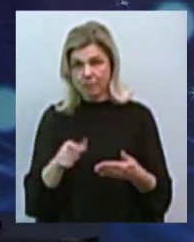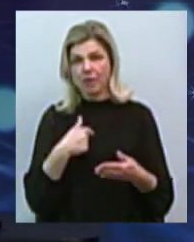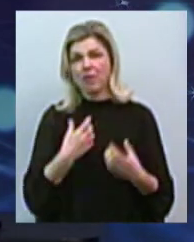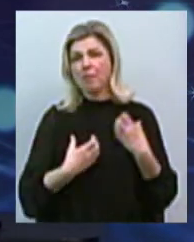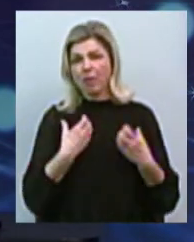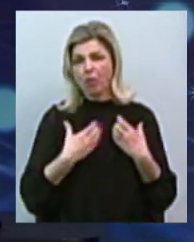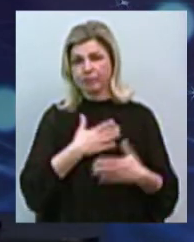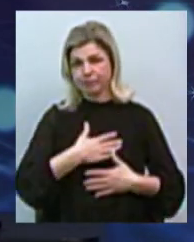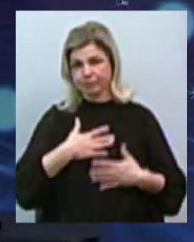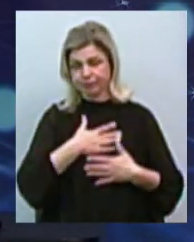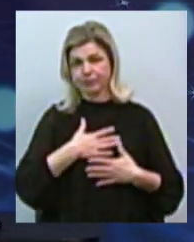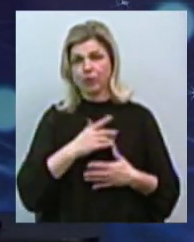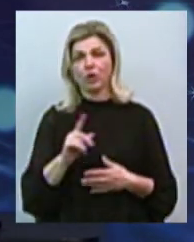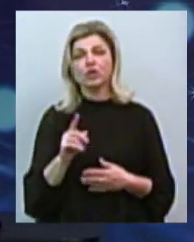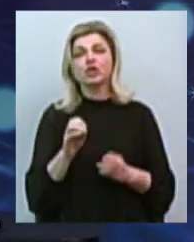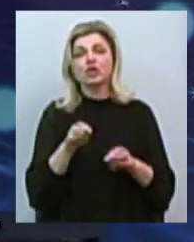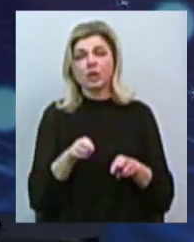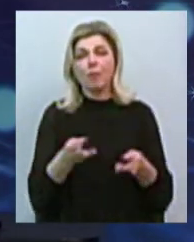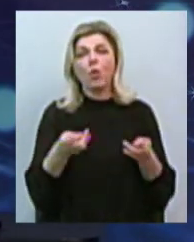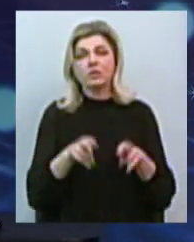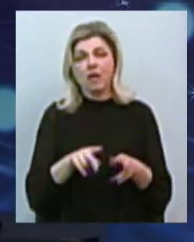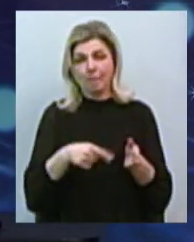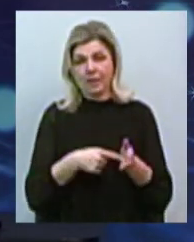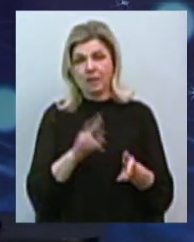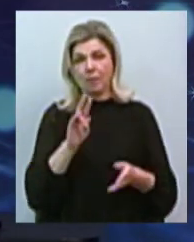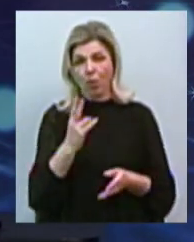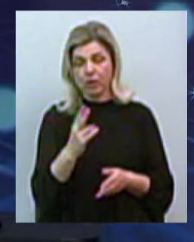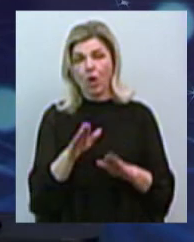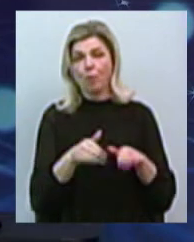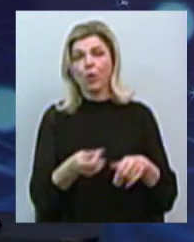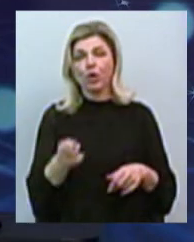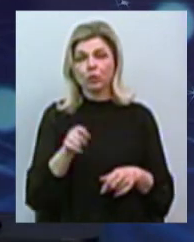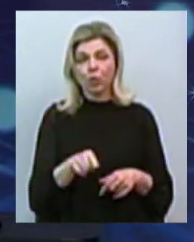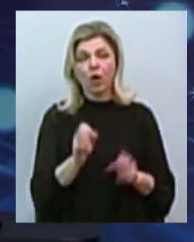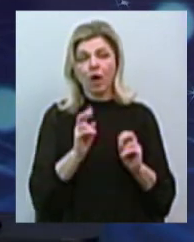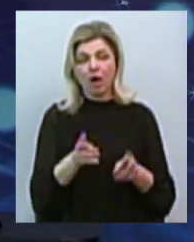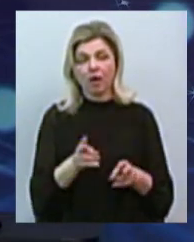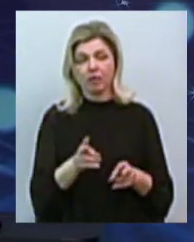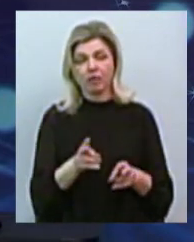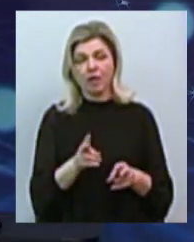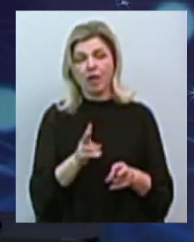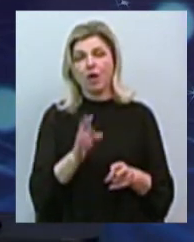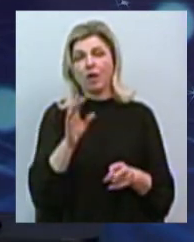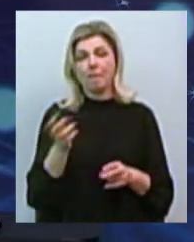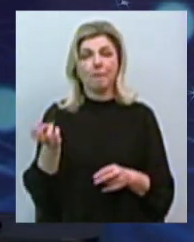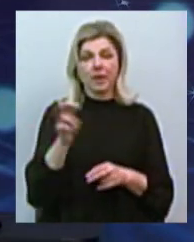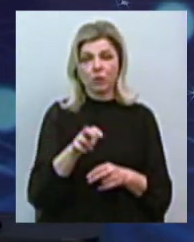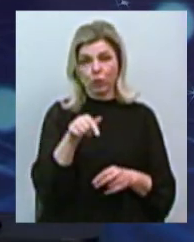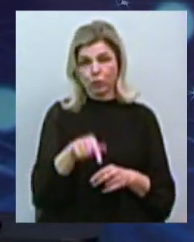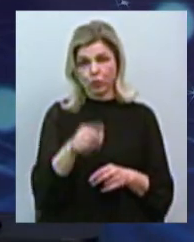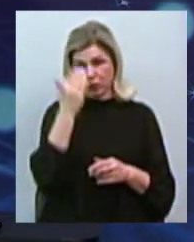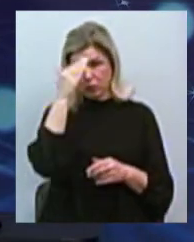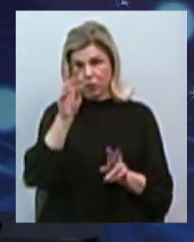непокоїть те, з чим залишиться місто Миколаєв, після того, як прийде офшорна кампанія управляти